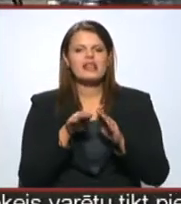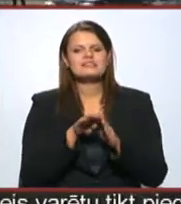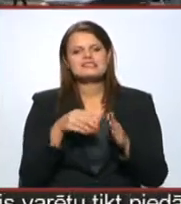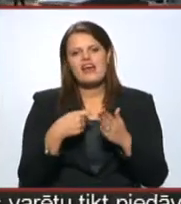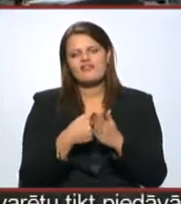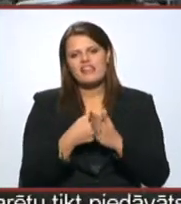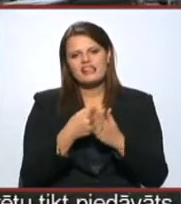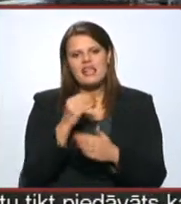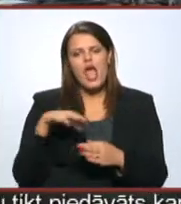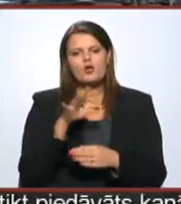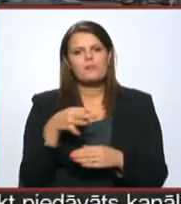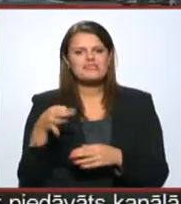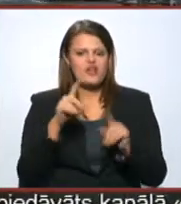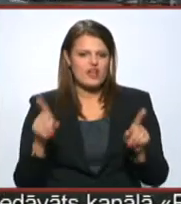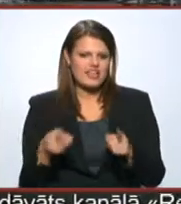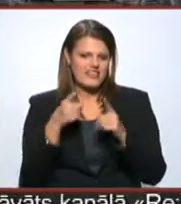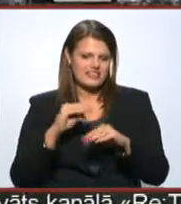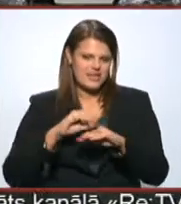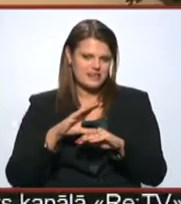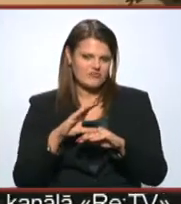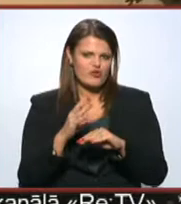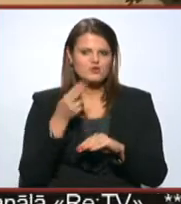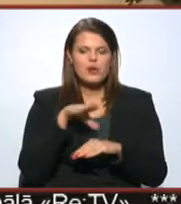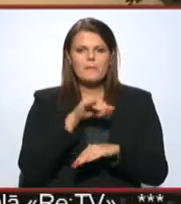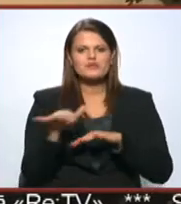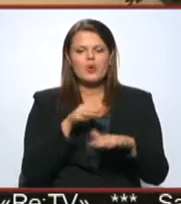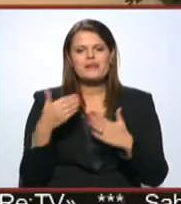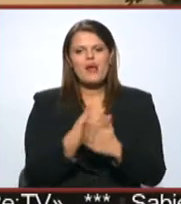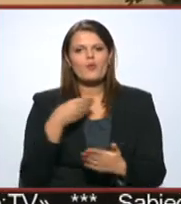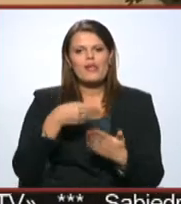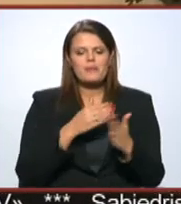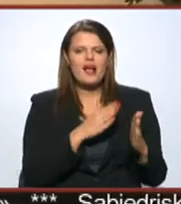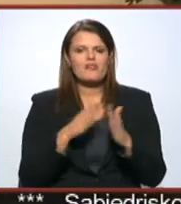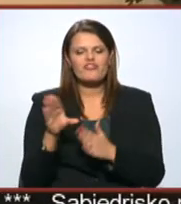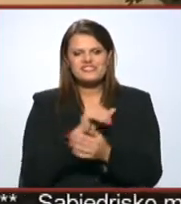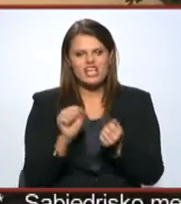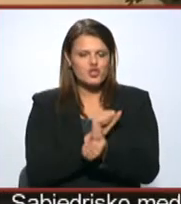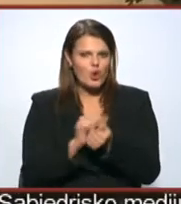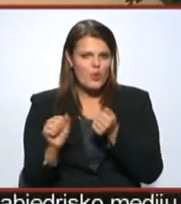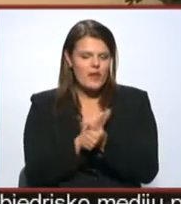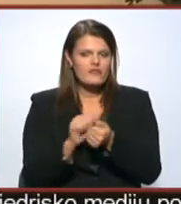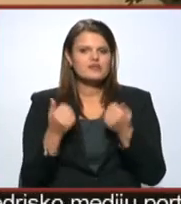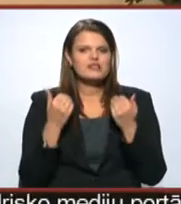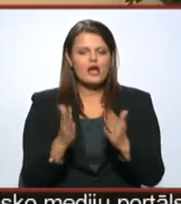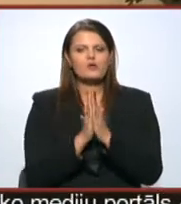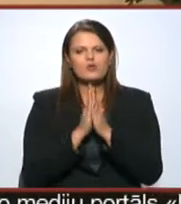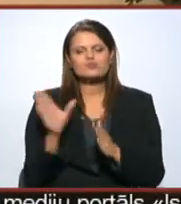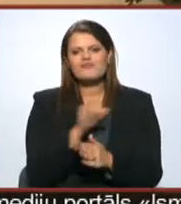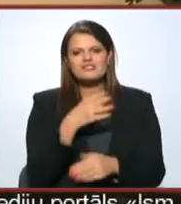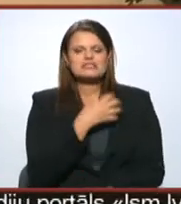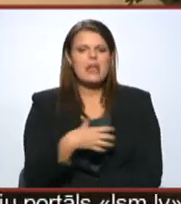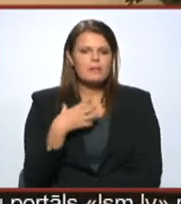Eiropas reģionālās attīstības fonds. Mēs organizējam jaunu iepirkumu, gatavojam visas dokumentus, tagad lūdzam visas